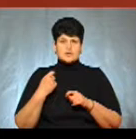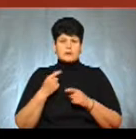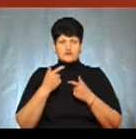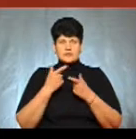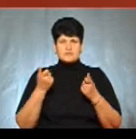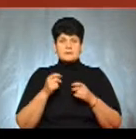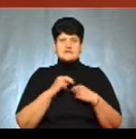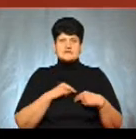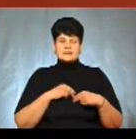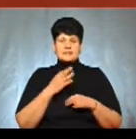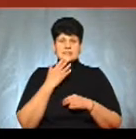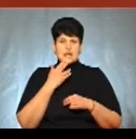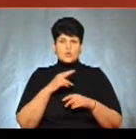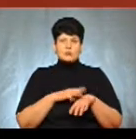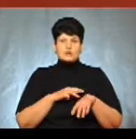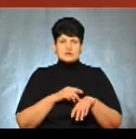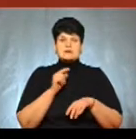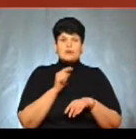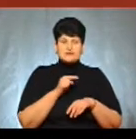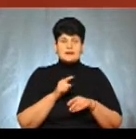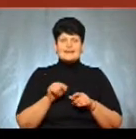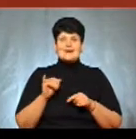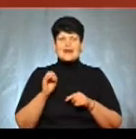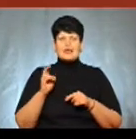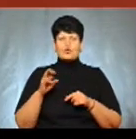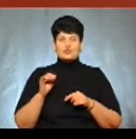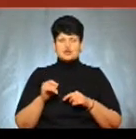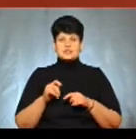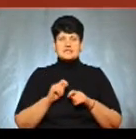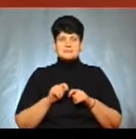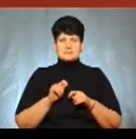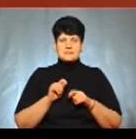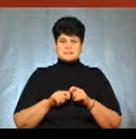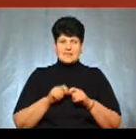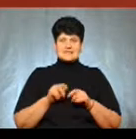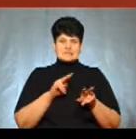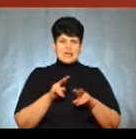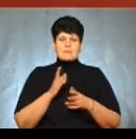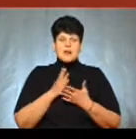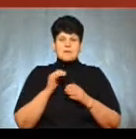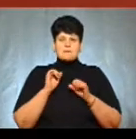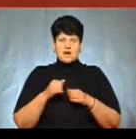Національної поліції, так як вони, а також екологічна інспекція має право карати і